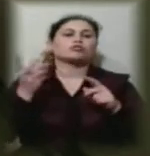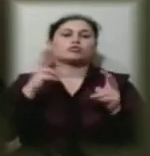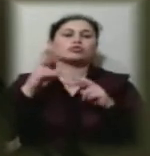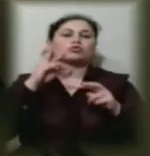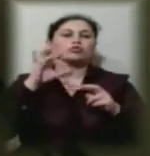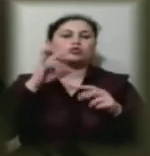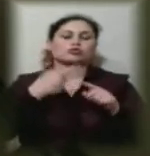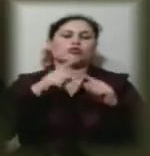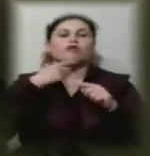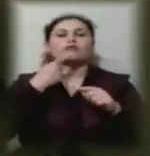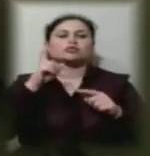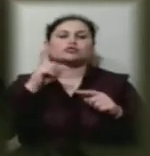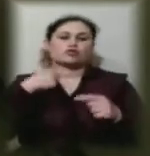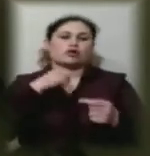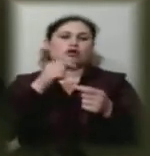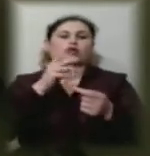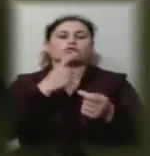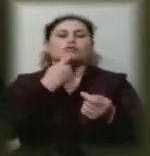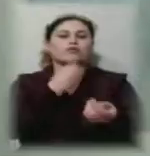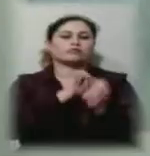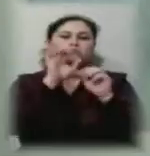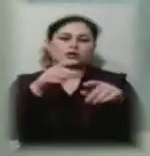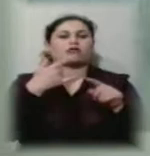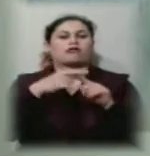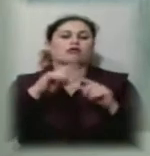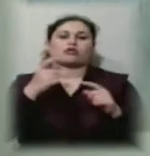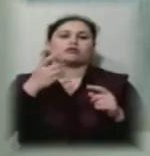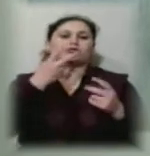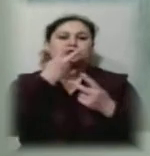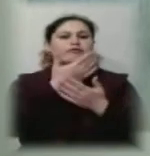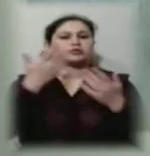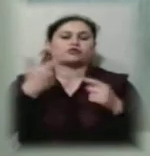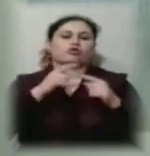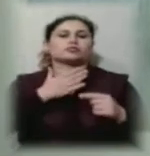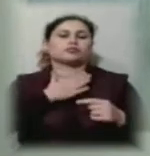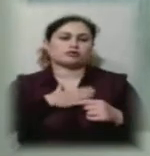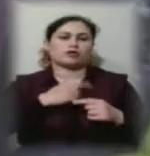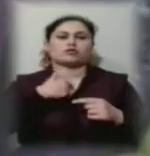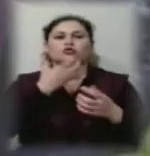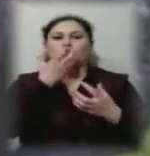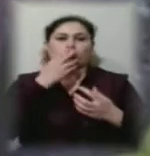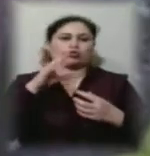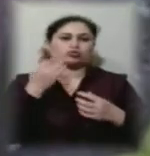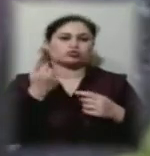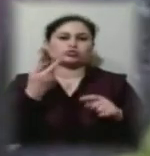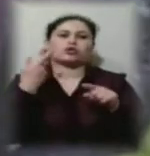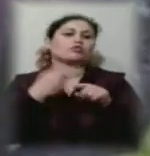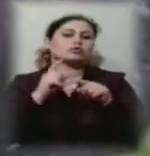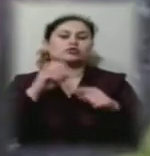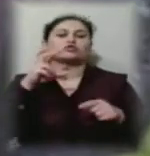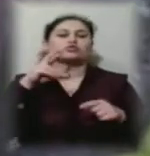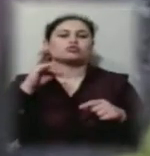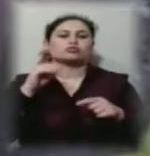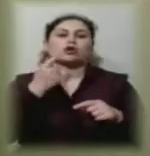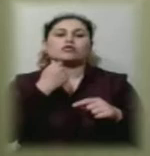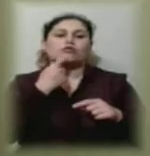здали, і на вистоці побували, дотркнулись до прекрасного. Навіщо все це потрібно в службі крові? Зрозумійте,